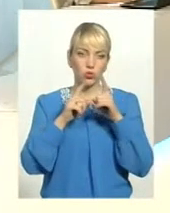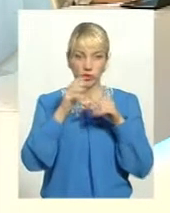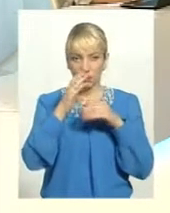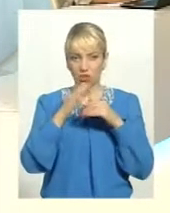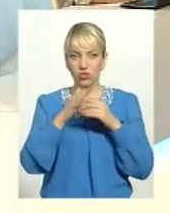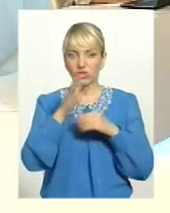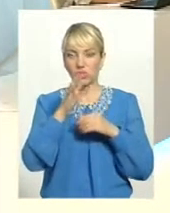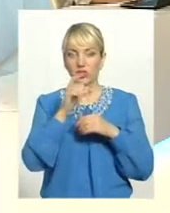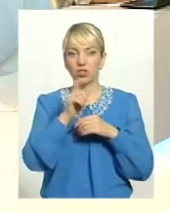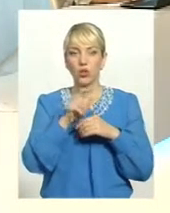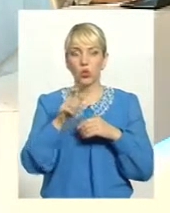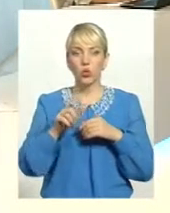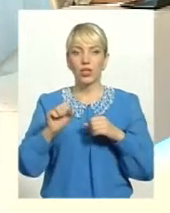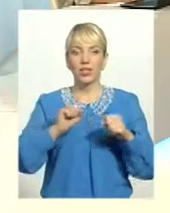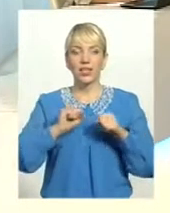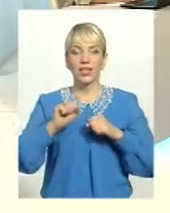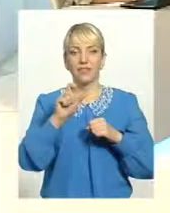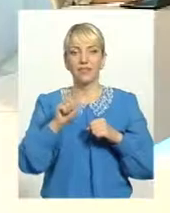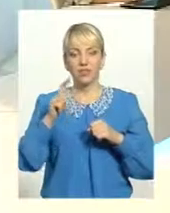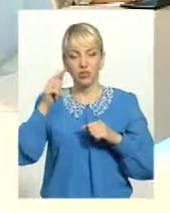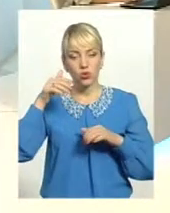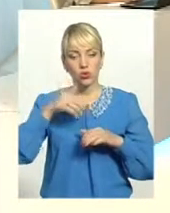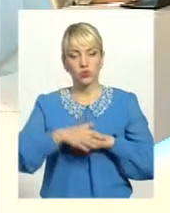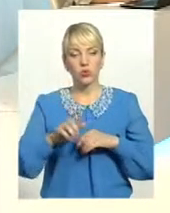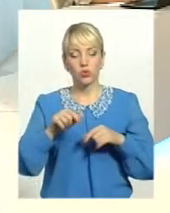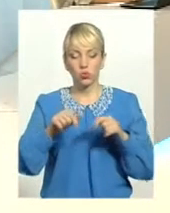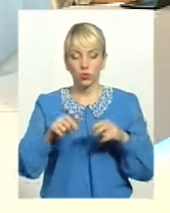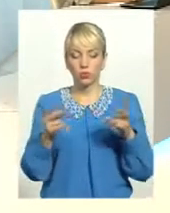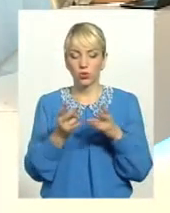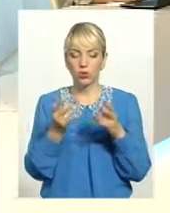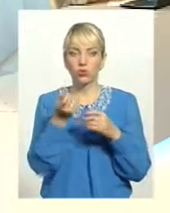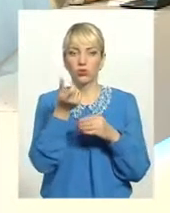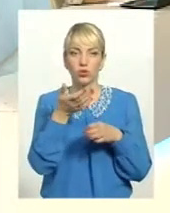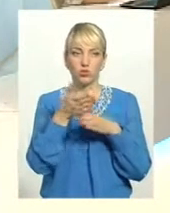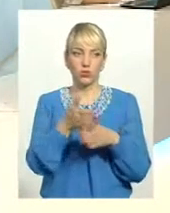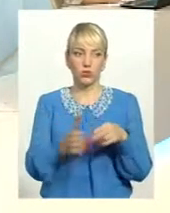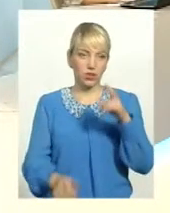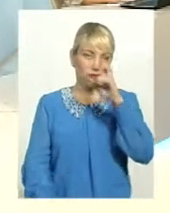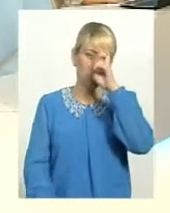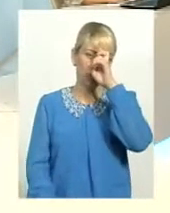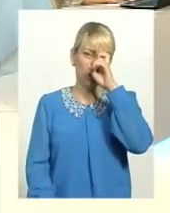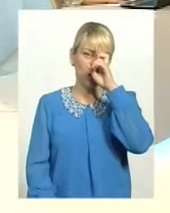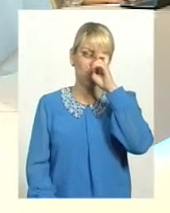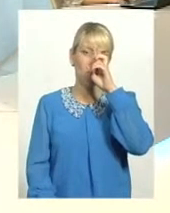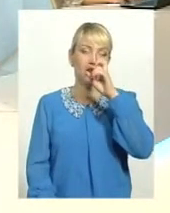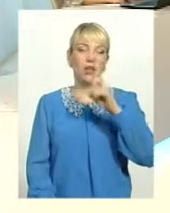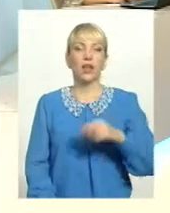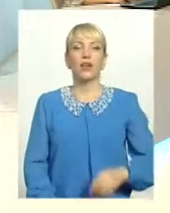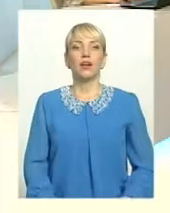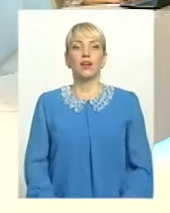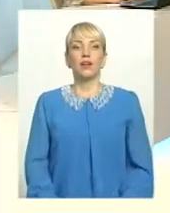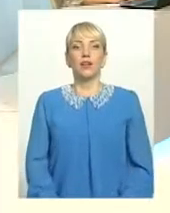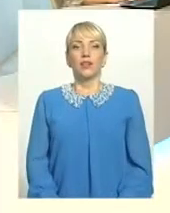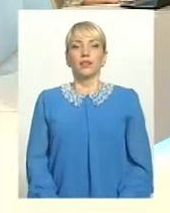час люди вже все-таки, керівники зрозуміють, що тут потрібно хоч трохи допомогти державі. ВЦЕМ один раз. Значить,